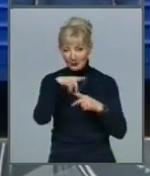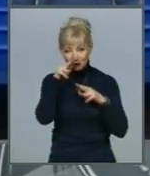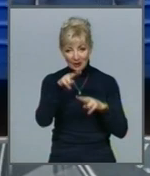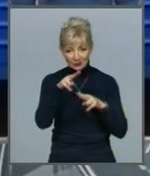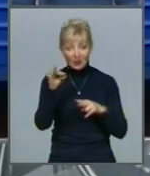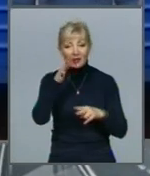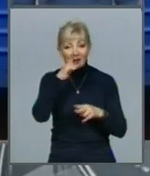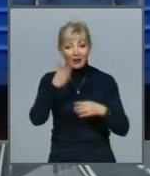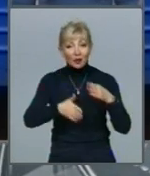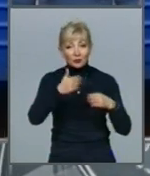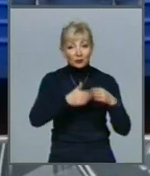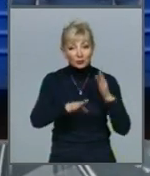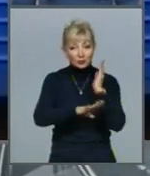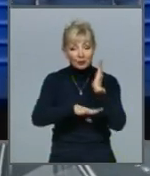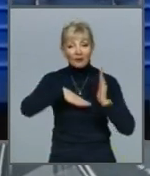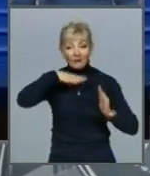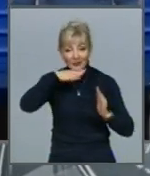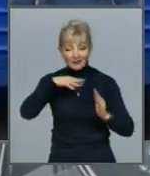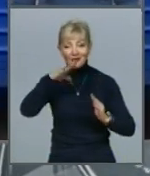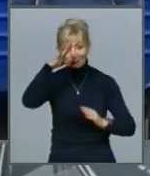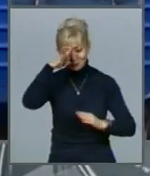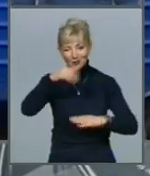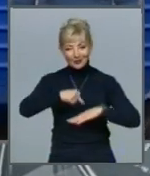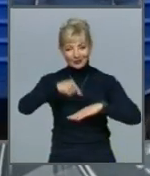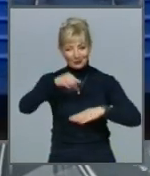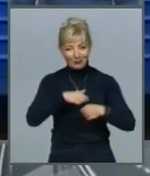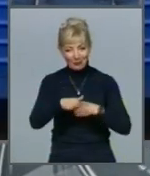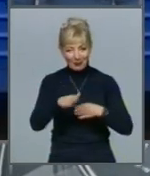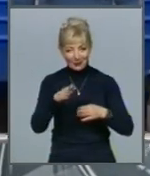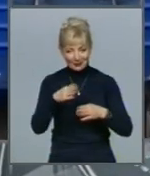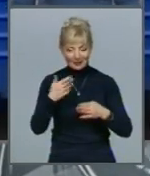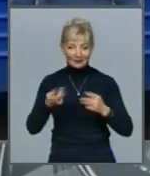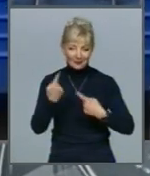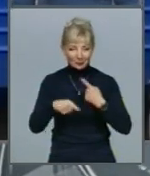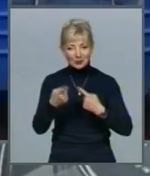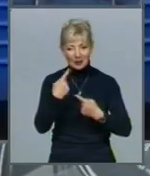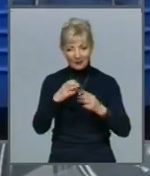І коли дров вистачило, чоловік з почуттям виконаного обов'язку Повернувся назад до вагону